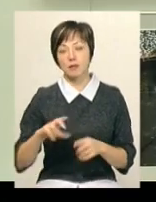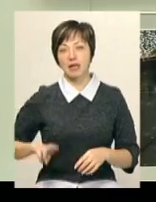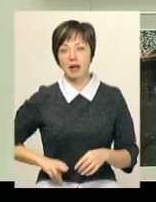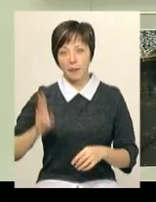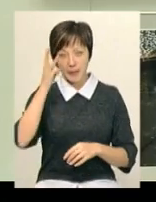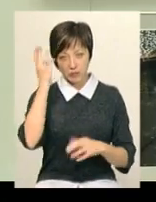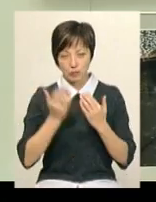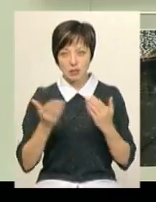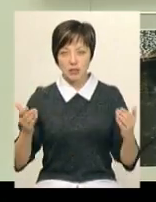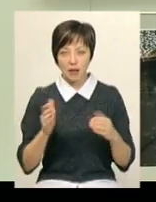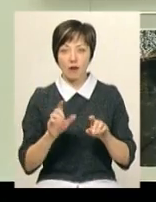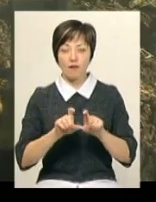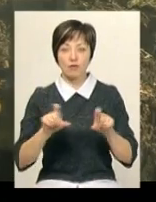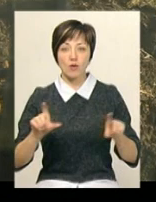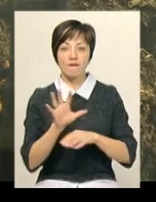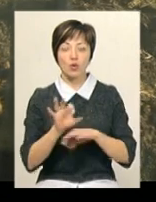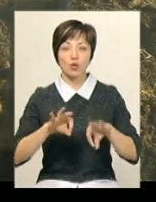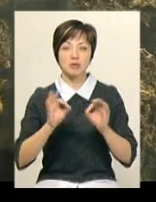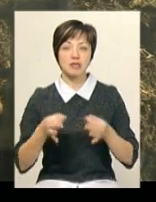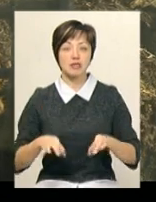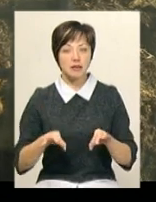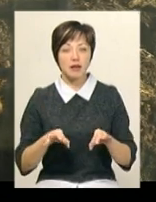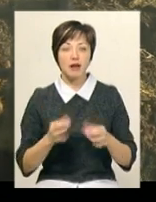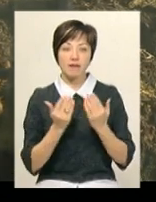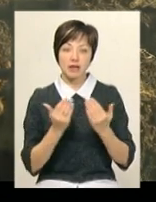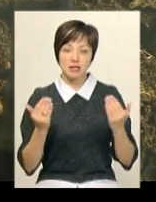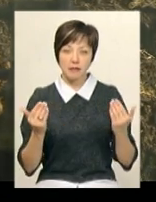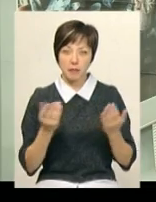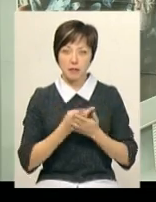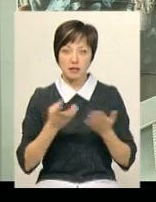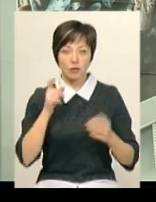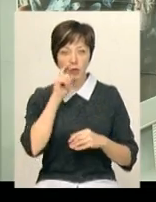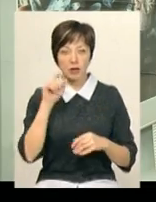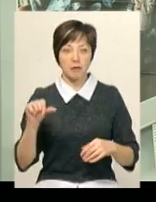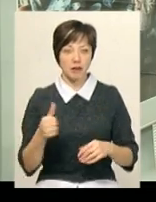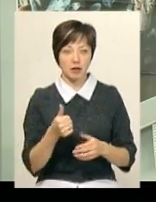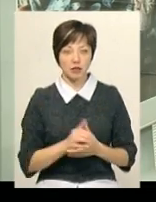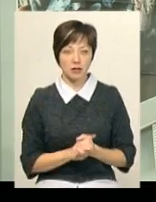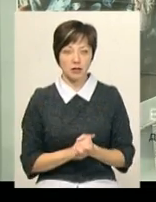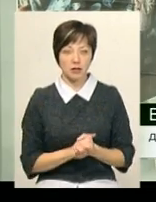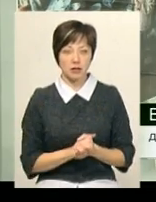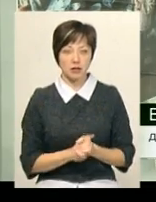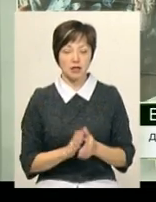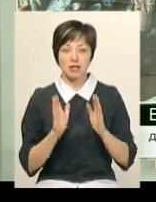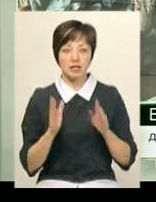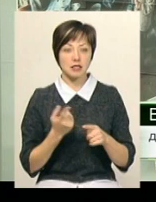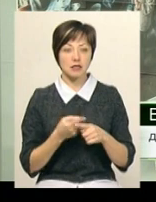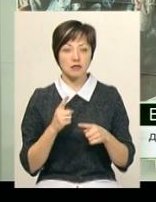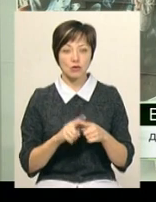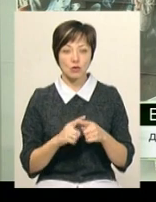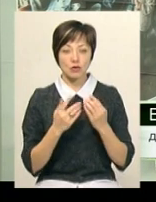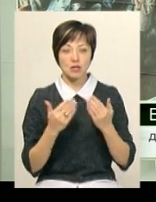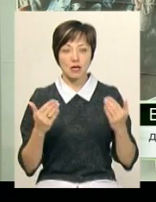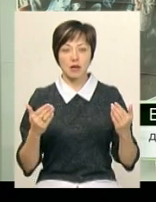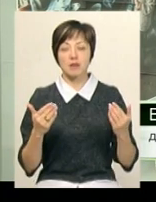Хмельницького музею студії фотомистецтва Віталія Савіна, виставка представлена в Україні вперше. Не тільки в цьому музеї, а взагалі ця